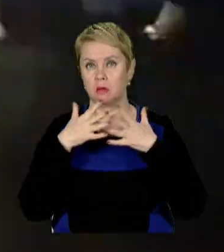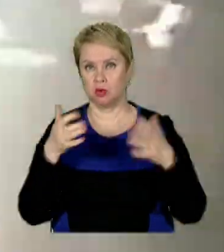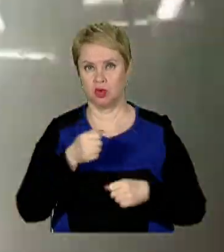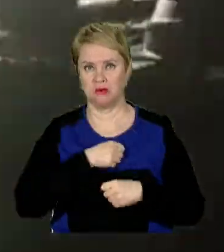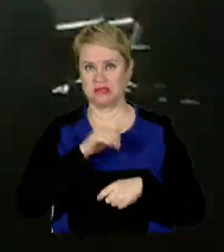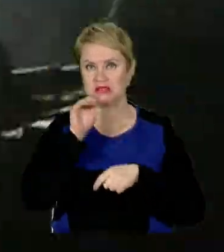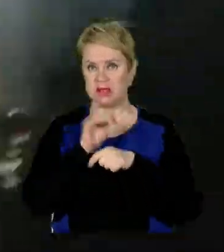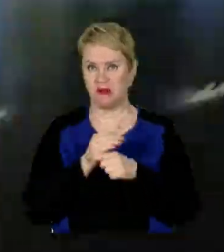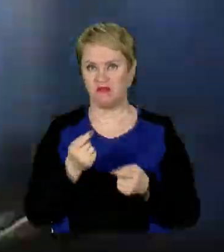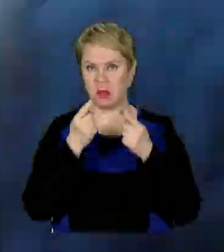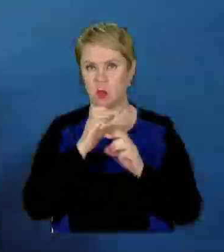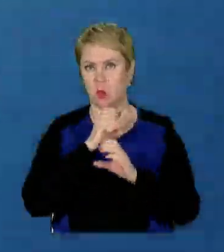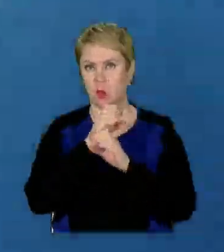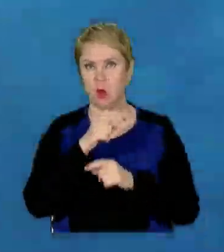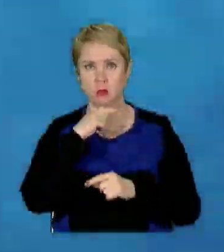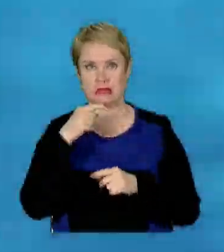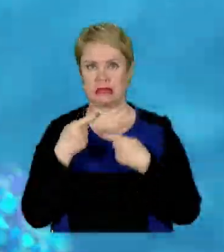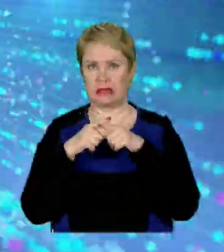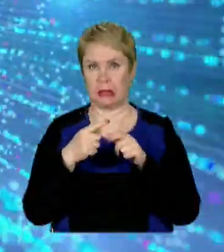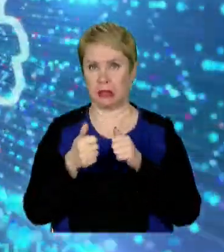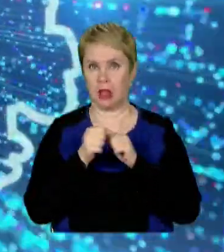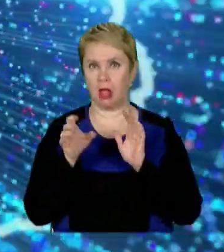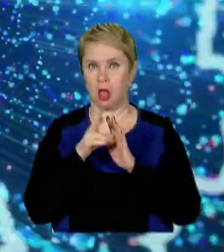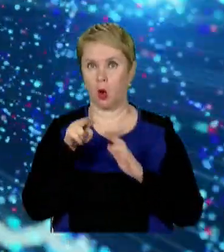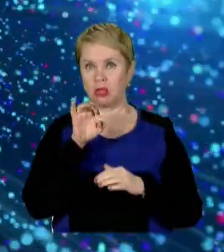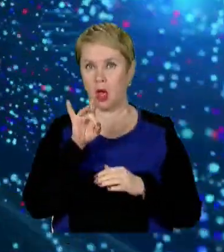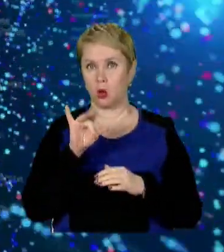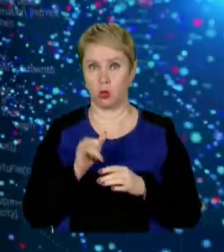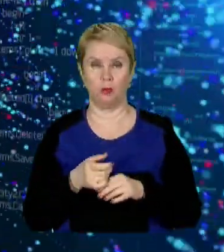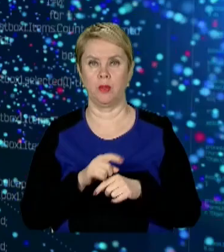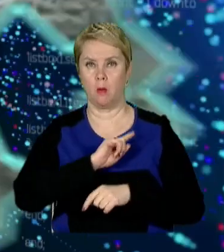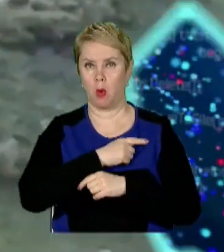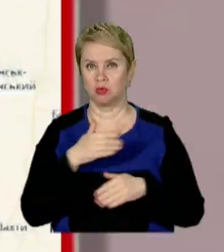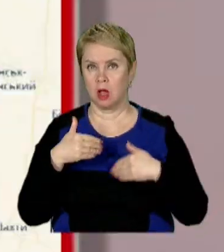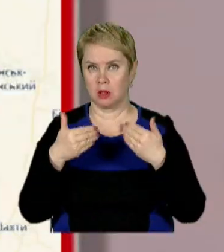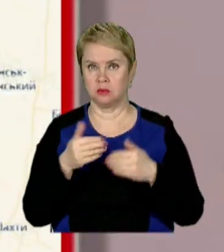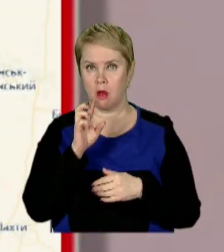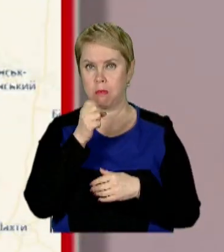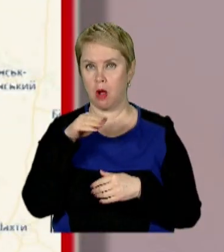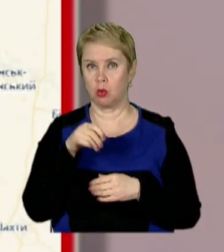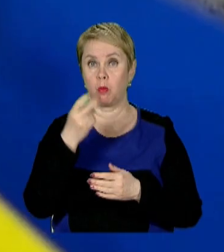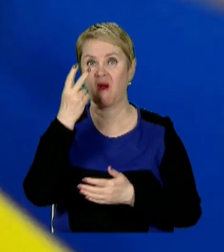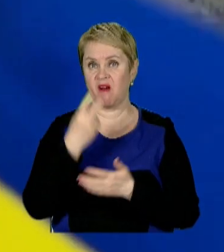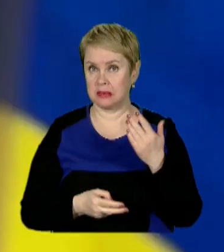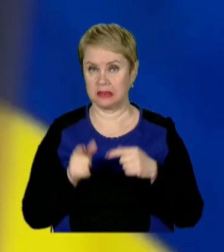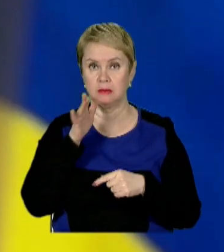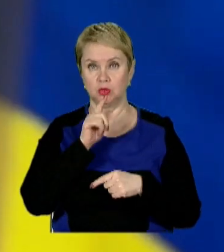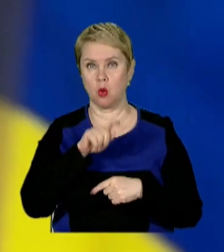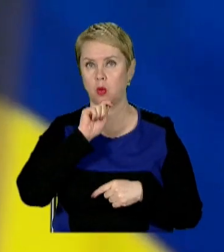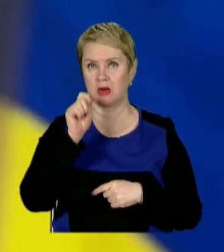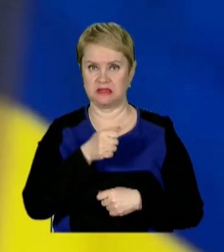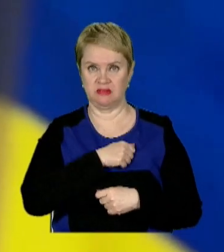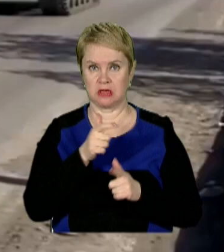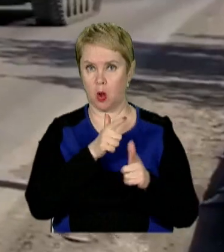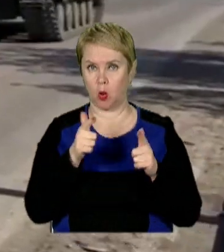Військові зафіксували велику колонну російської техніки біля Енергодару. Потужний наступ росіян на Бахмут провалився. Тим часом українські